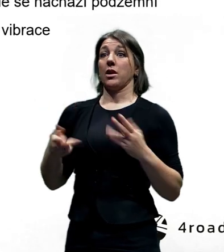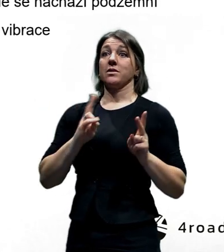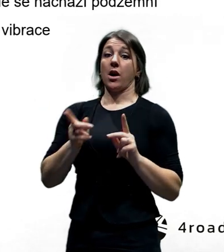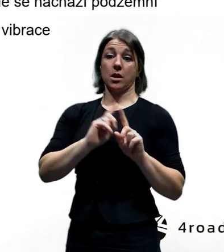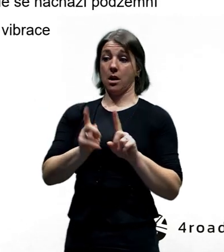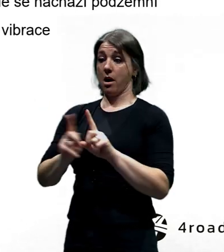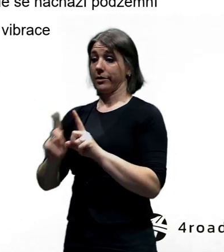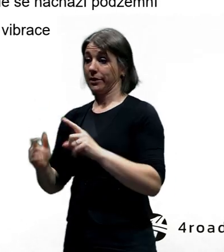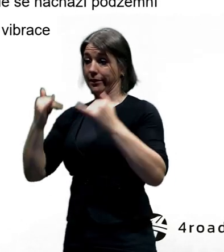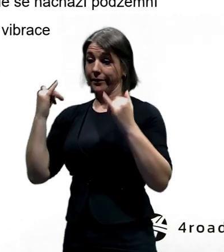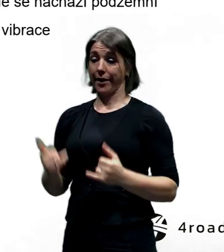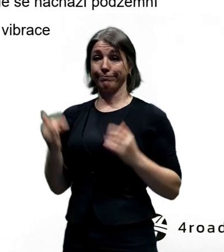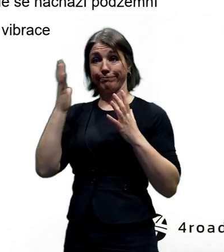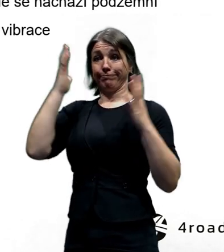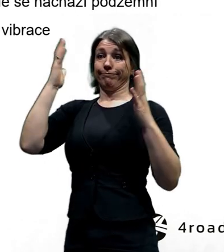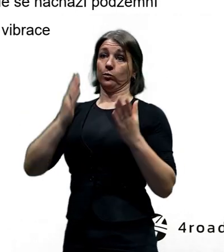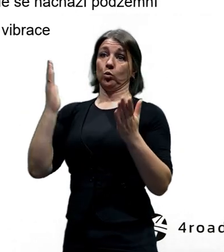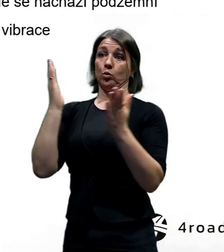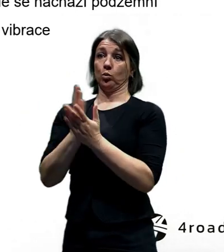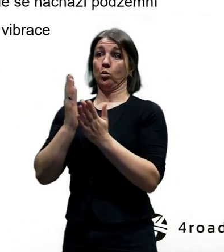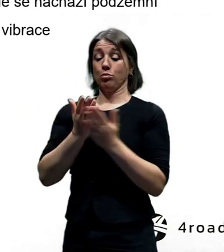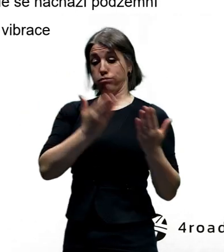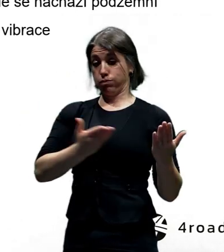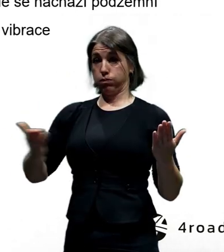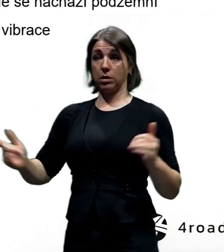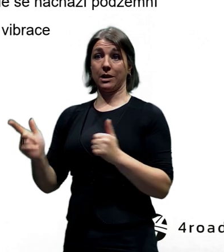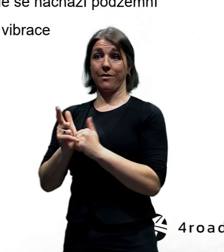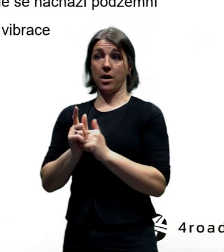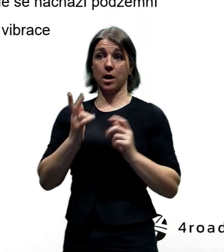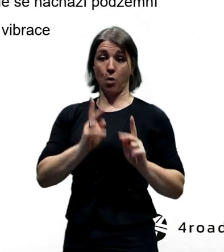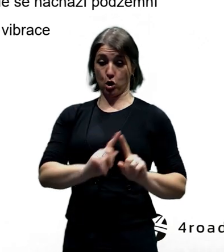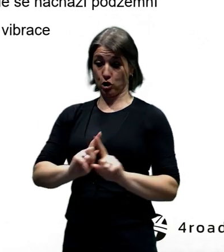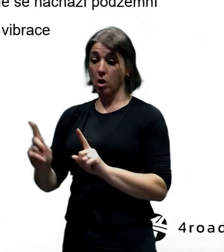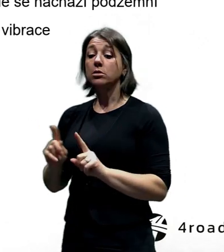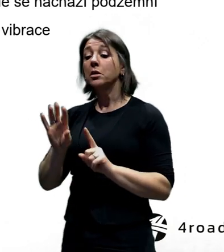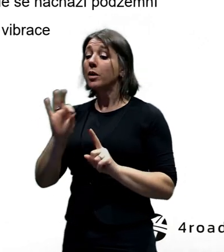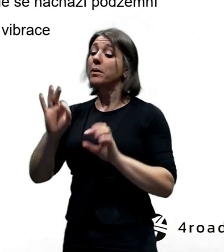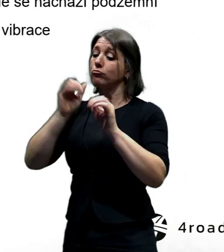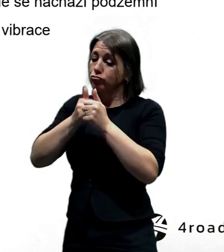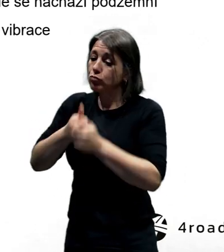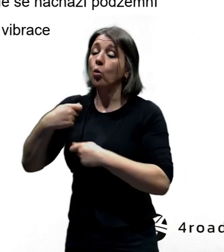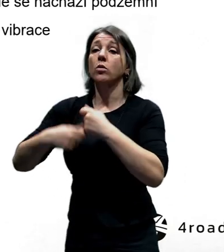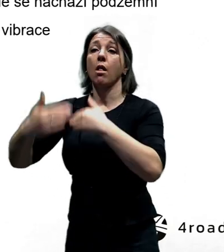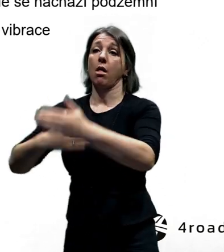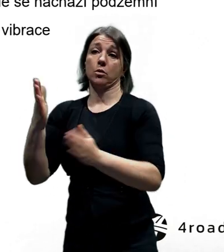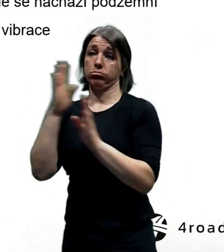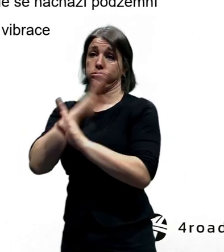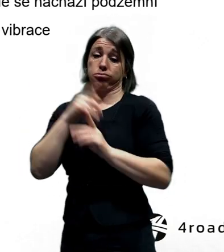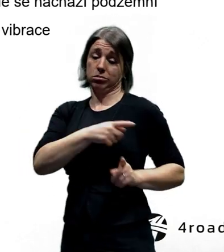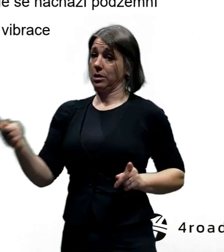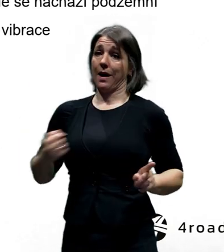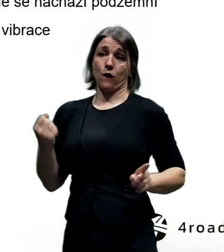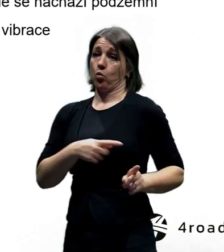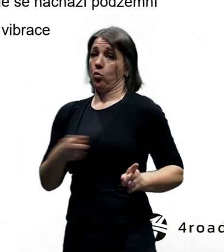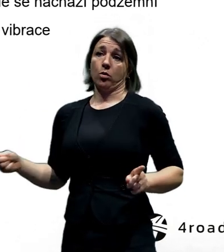nějakého milníku, kdy máme za sebou 12 variant a nemáme žádné technické řešení, které by se vůbec dalo zrealizovat. My jsme